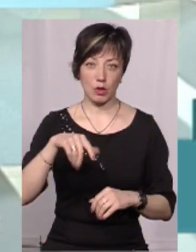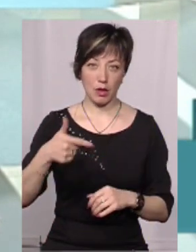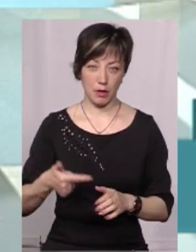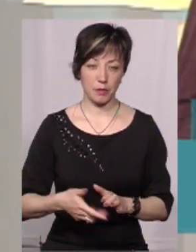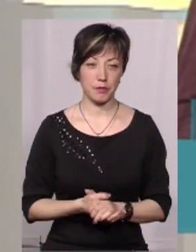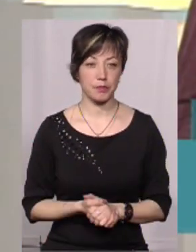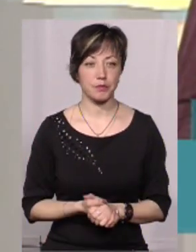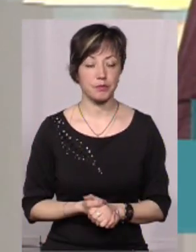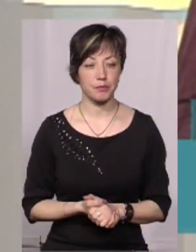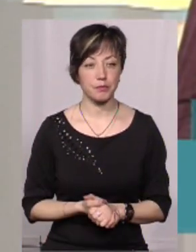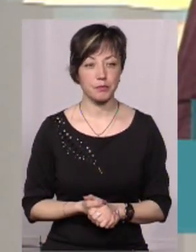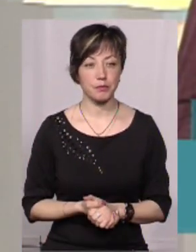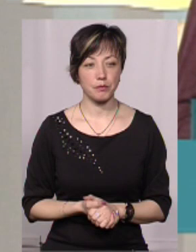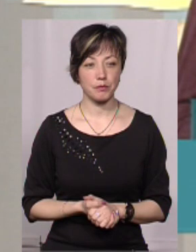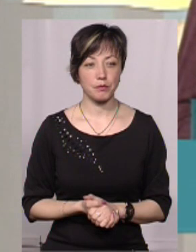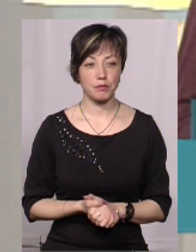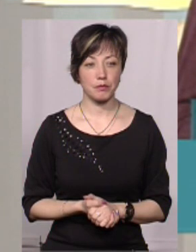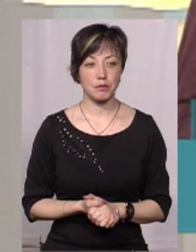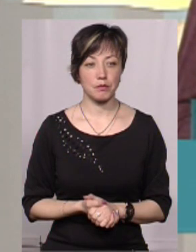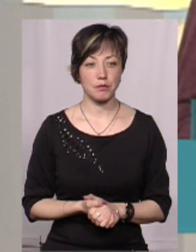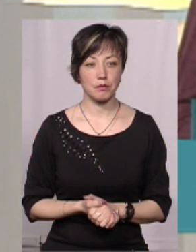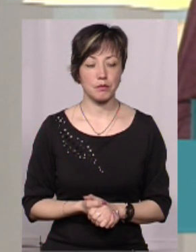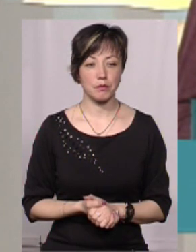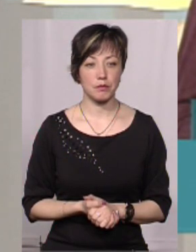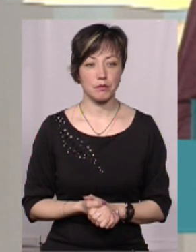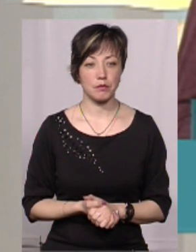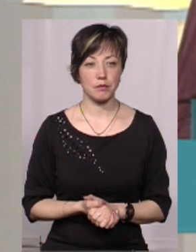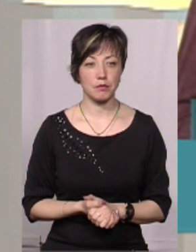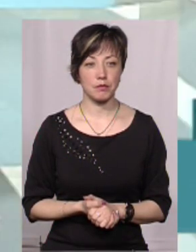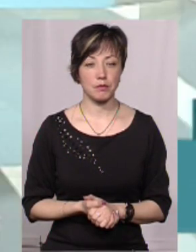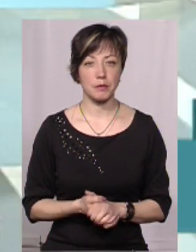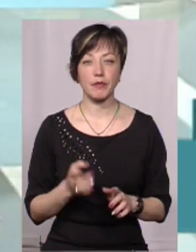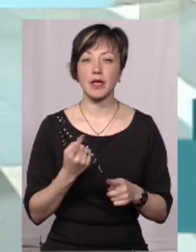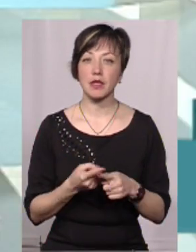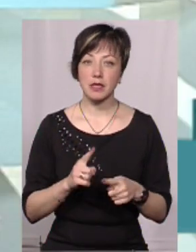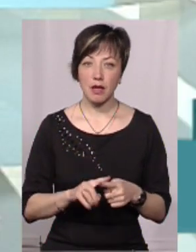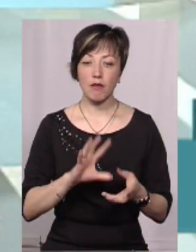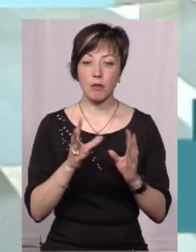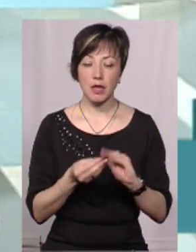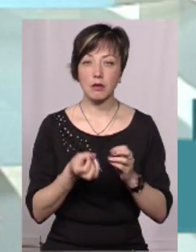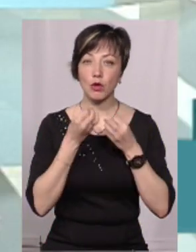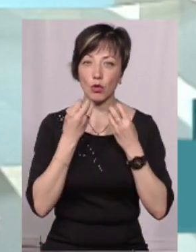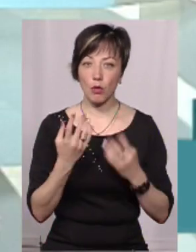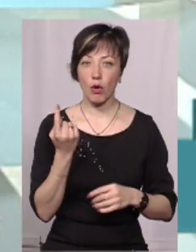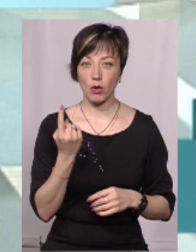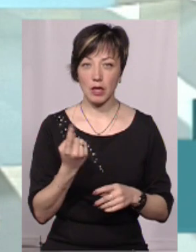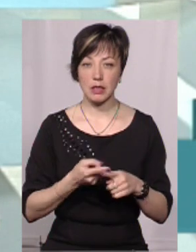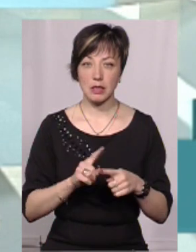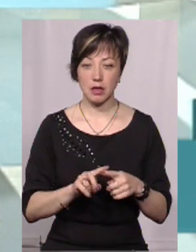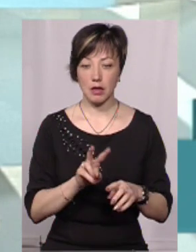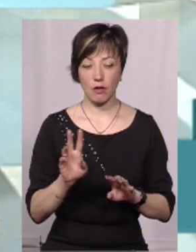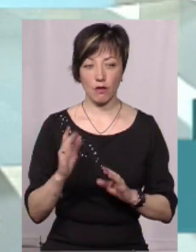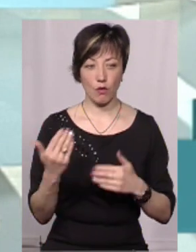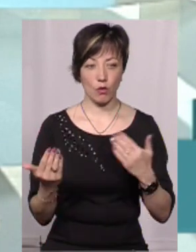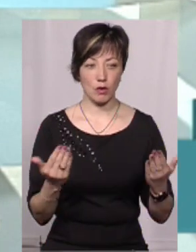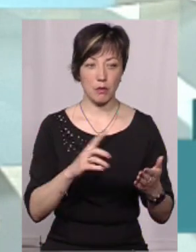міської об'єдної територіальної громади. Це, в принципі, добре, що хоча б одна із цих двох